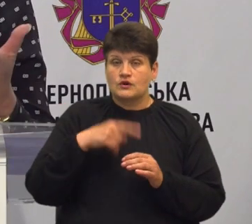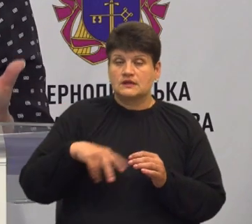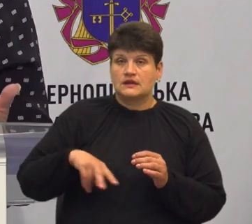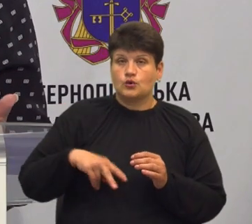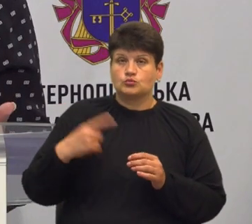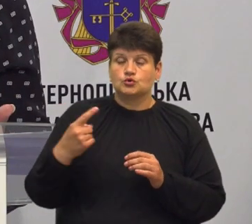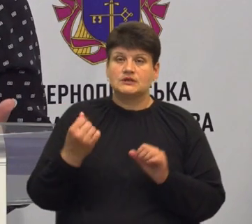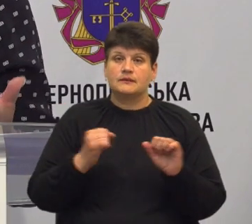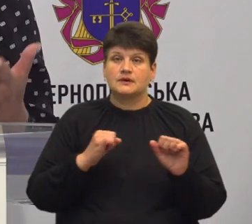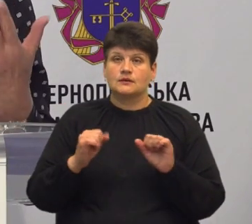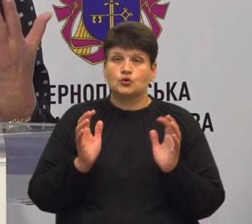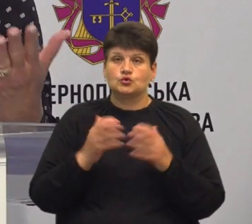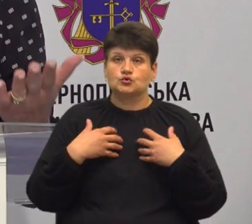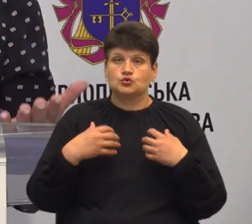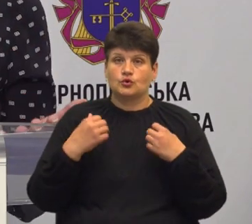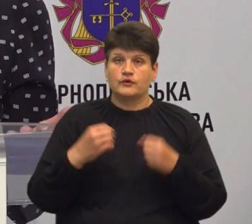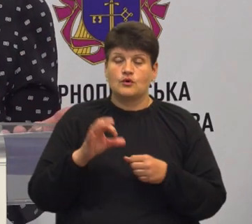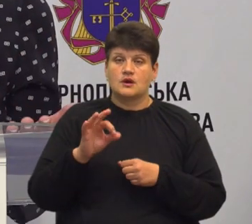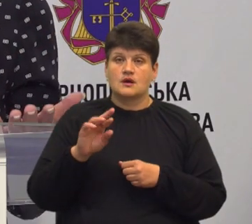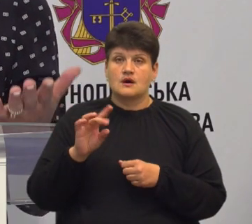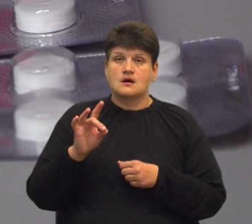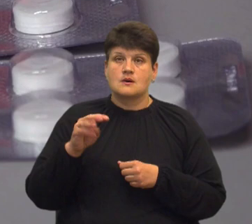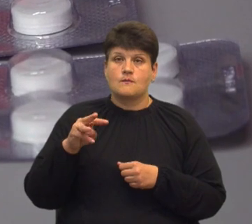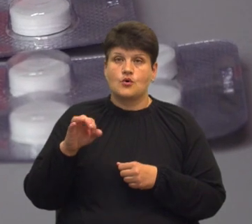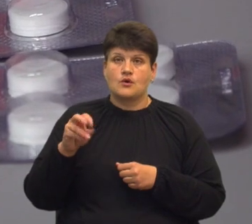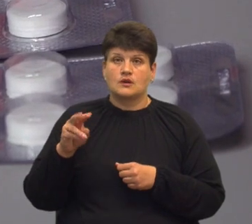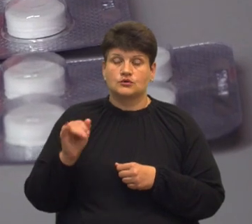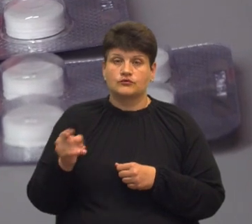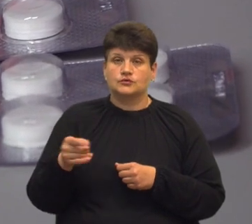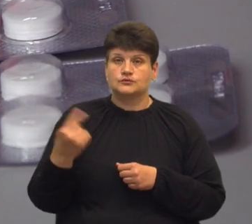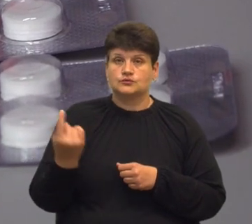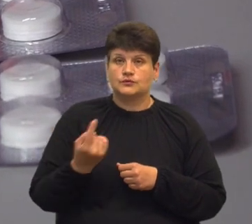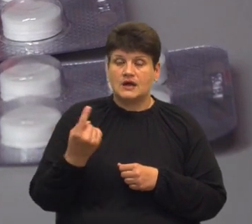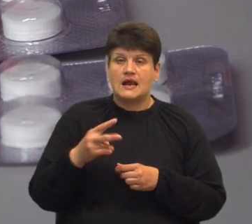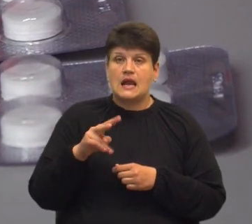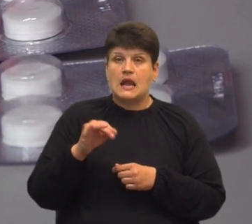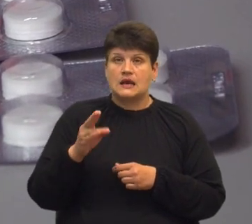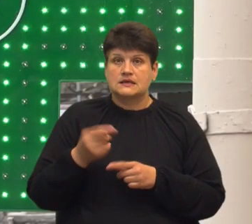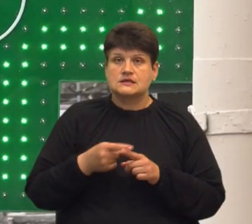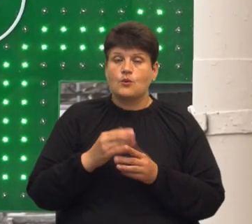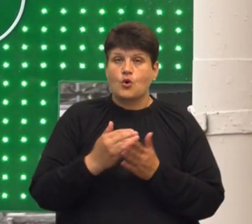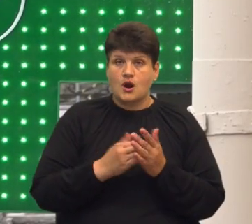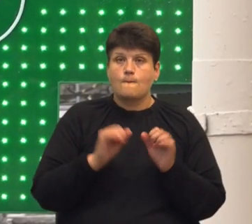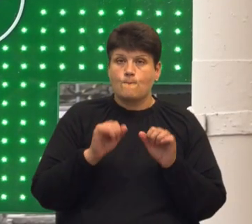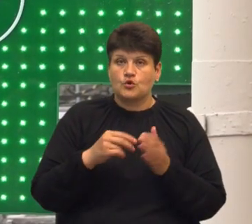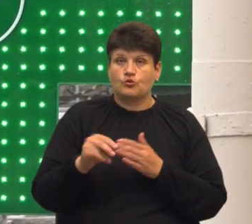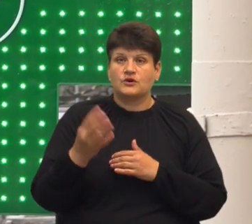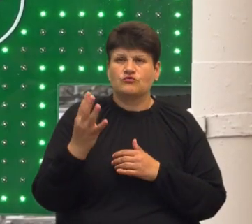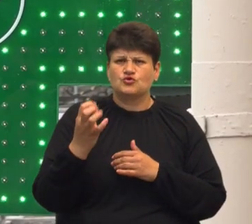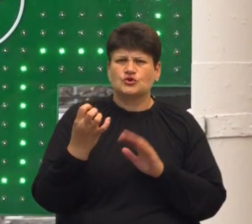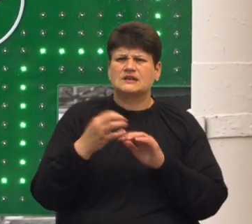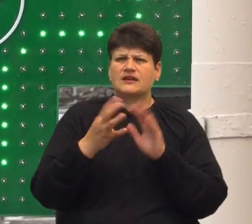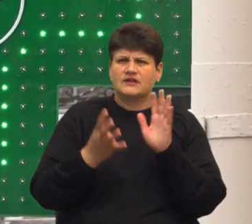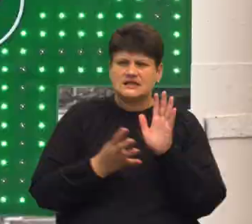департаменту охорони здоров'я Ольга Ярмоленко. За її словами, на Тернопільщині ліки за цією програмою можна купити в 419